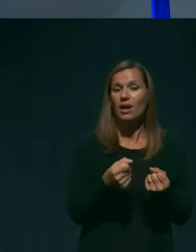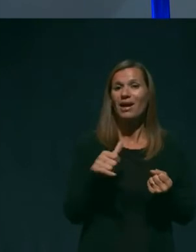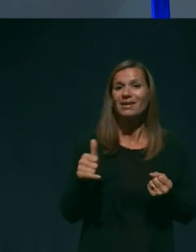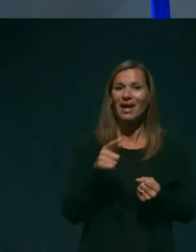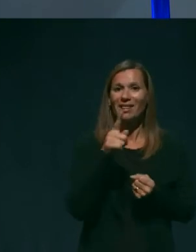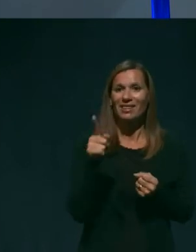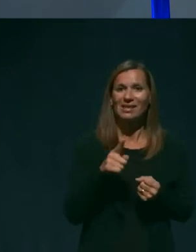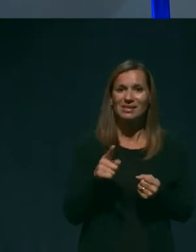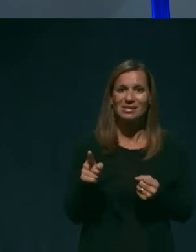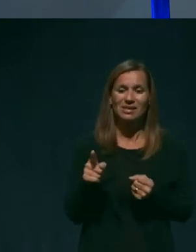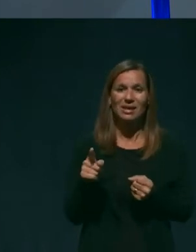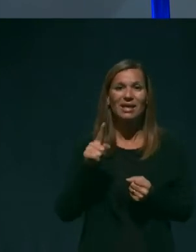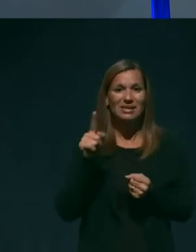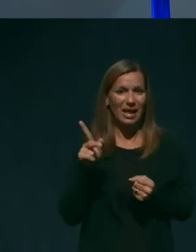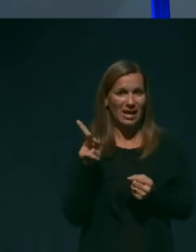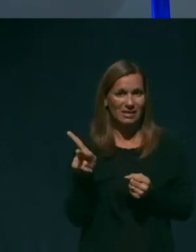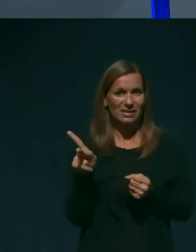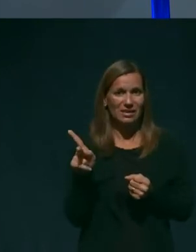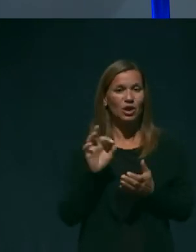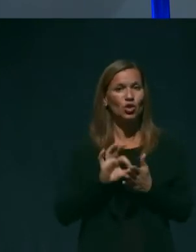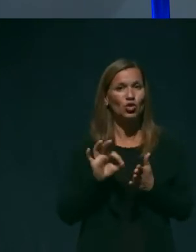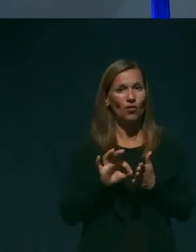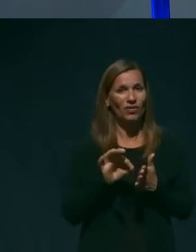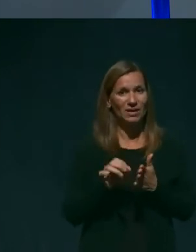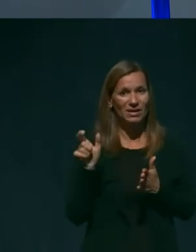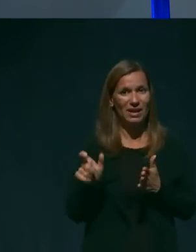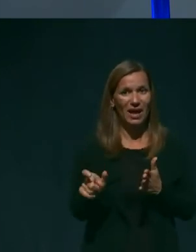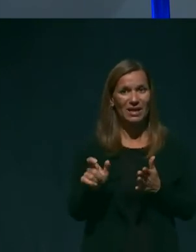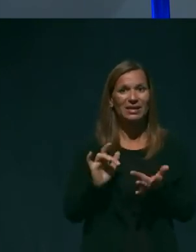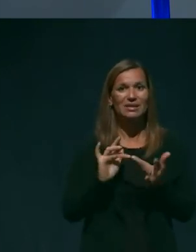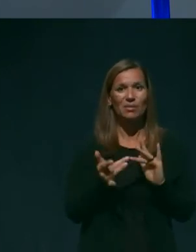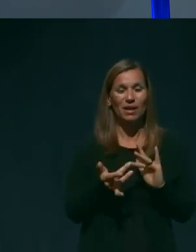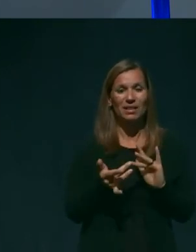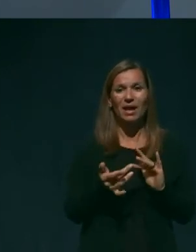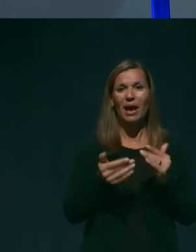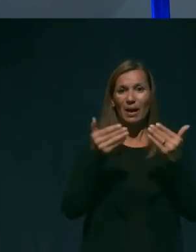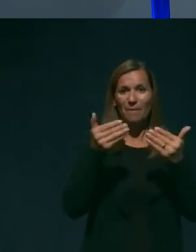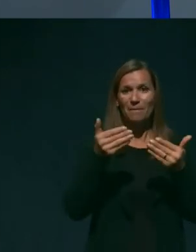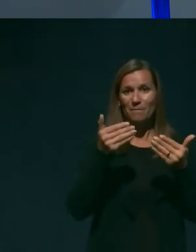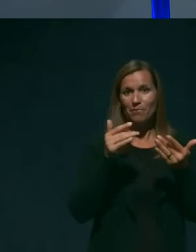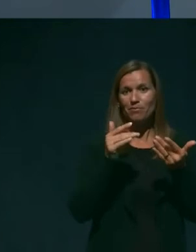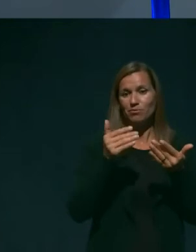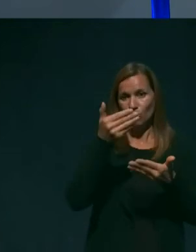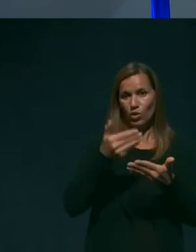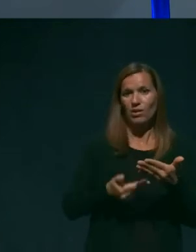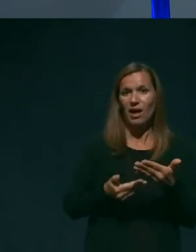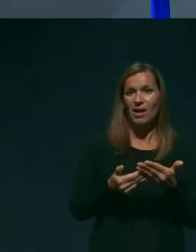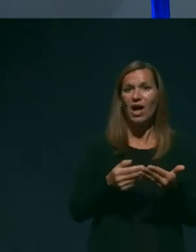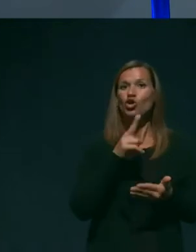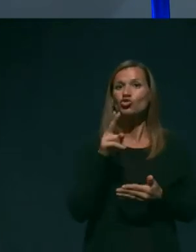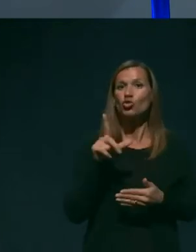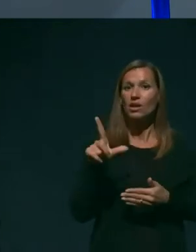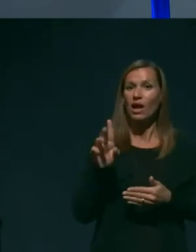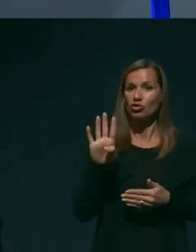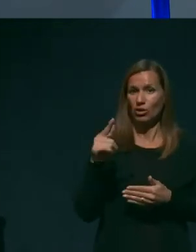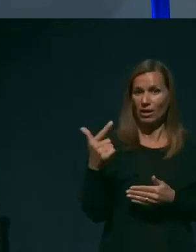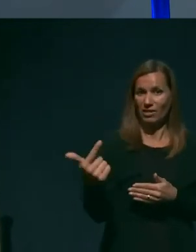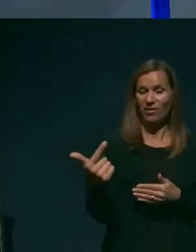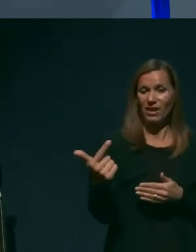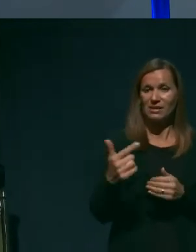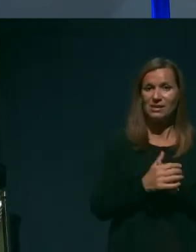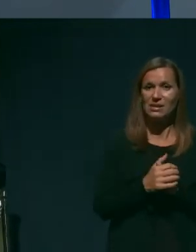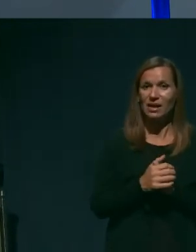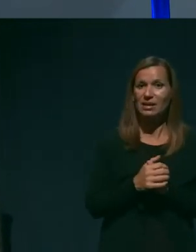Zalaznik, novinar spletnega portala Žurnal 24. in sicer